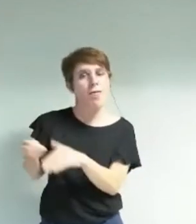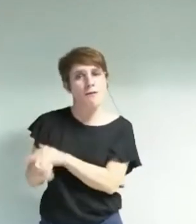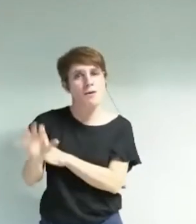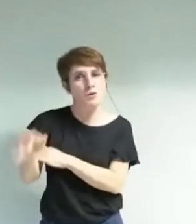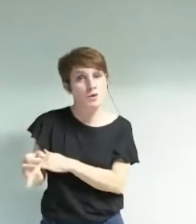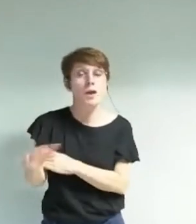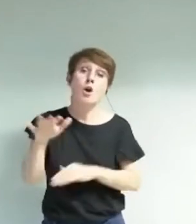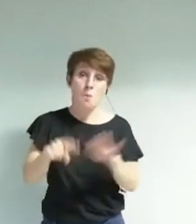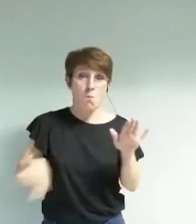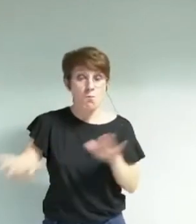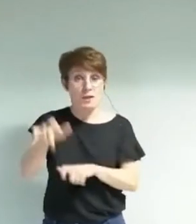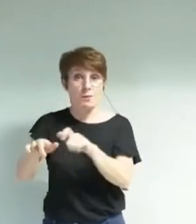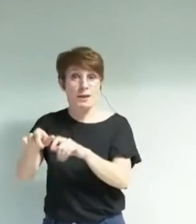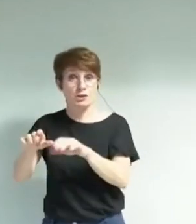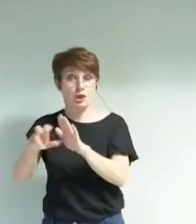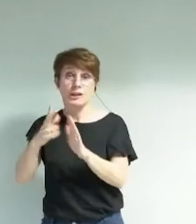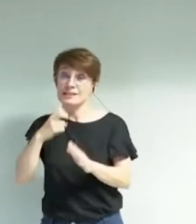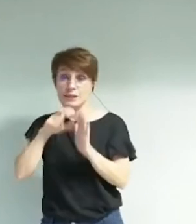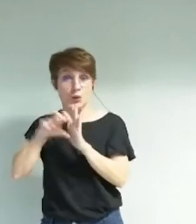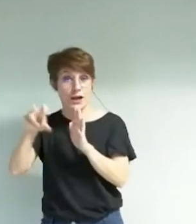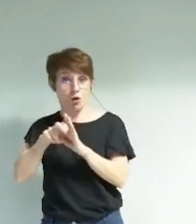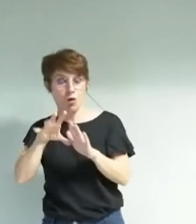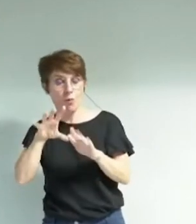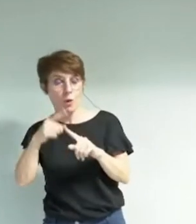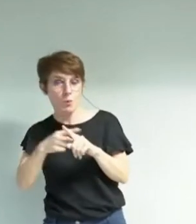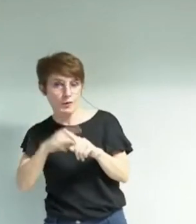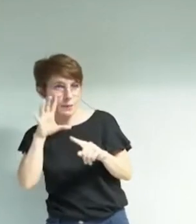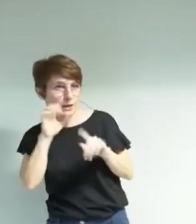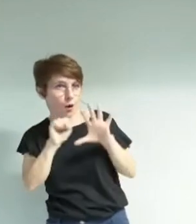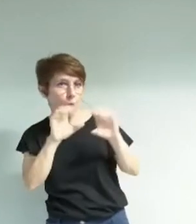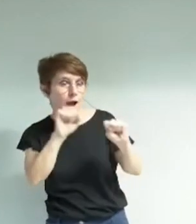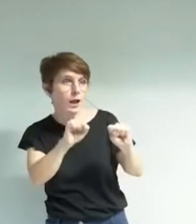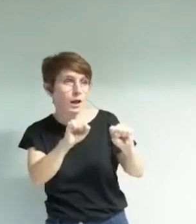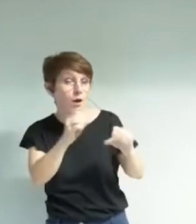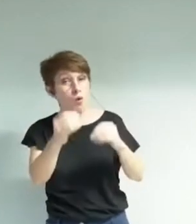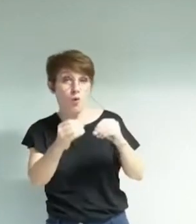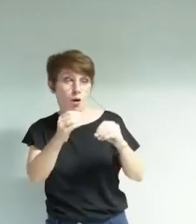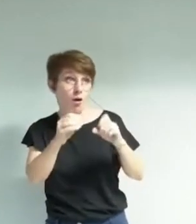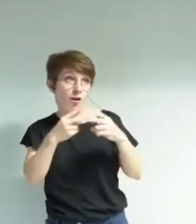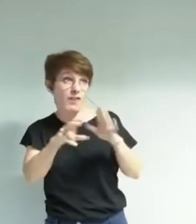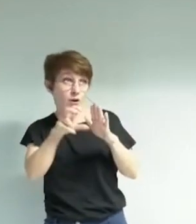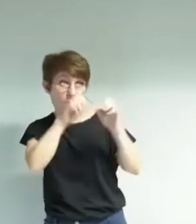finiront par en prendre conscience. Enfin, ceux qui n'auront pas fui la ville. Je vous remercie.